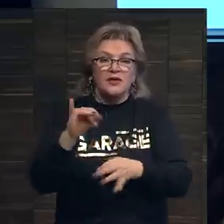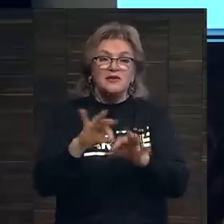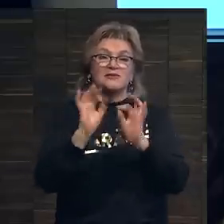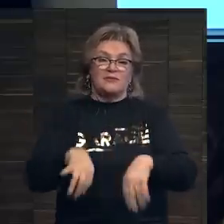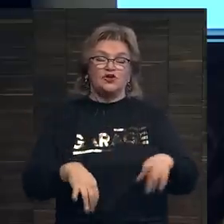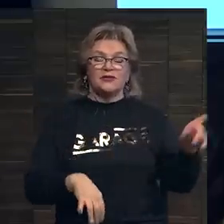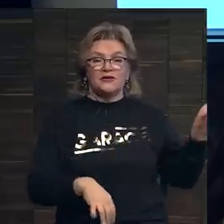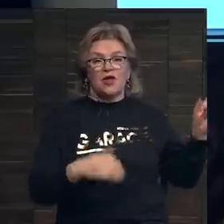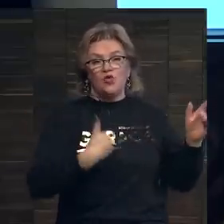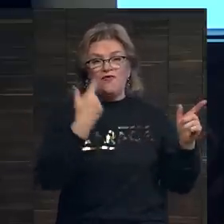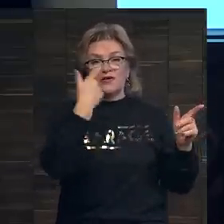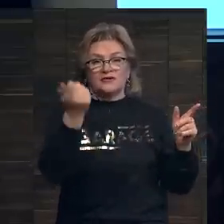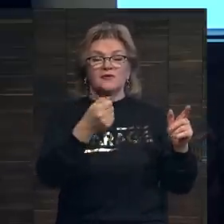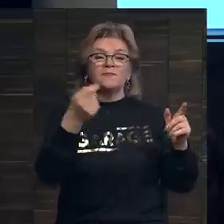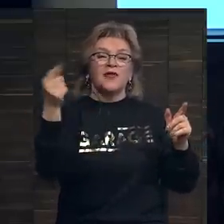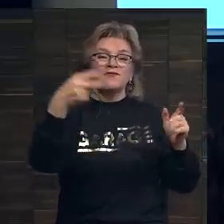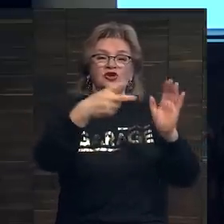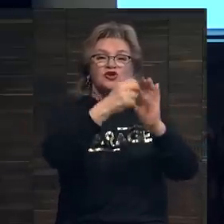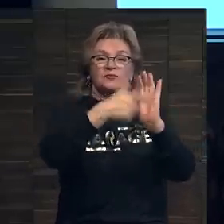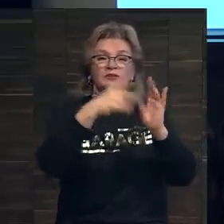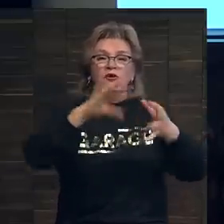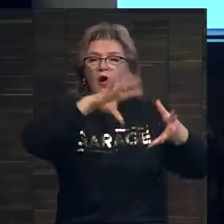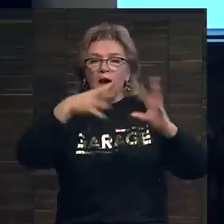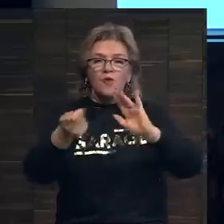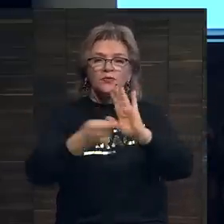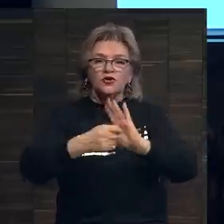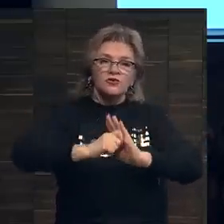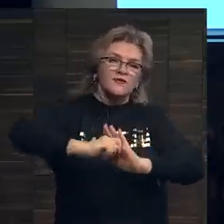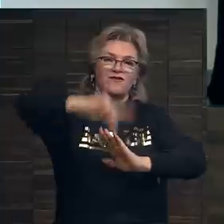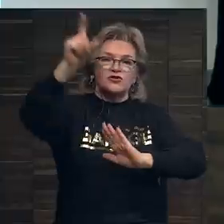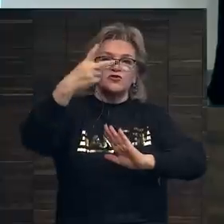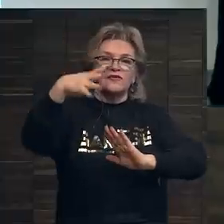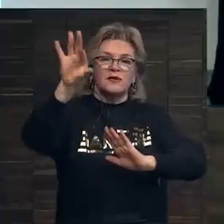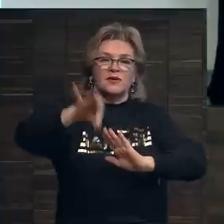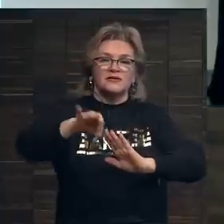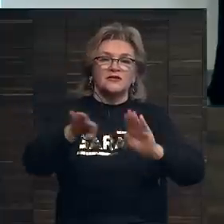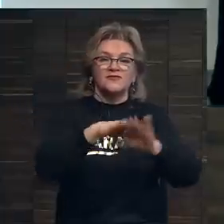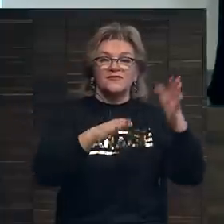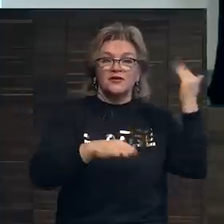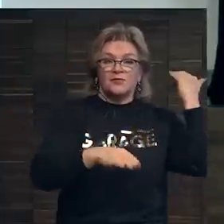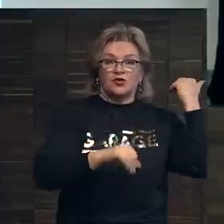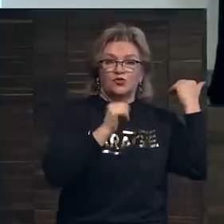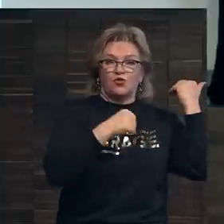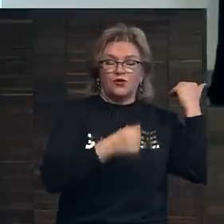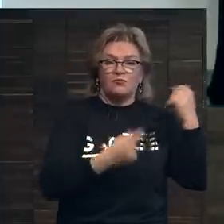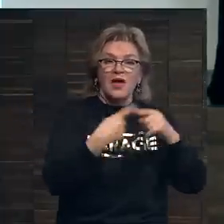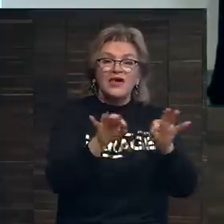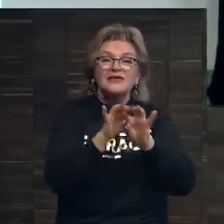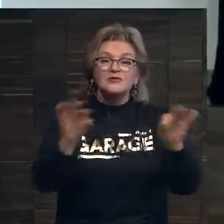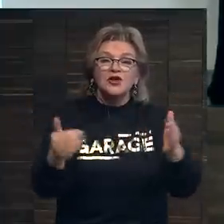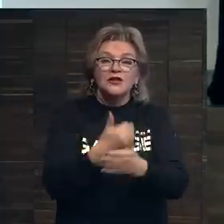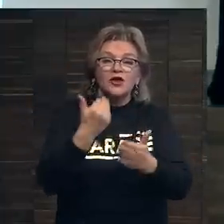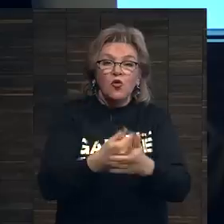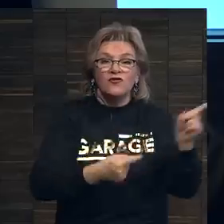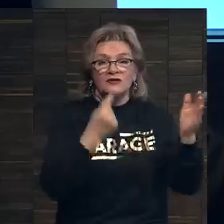замечательная новость. В 2017 году объем продаж на аукционах возрос на 25% по сравнению с предыдущим годом. Это замечательные